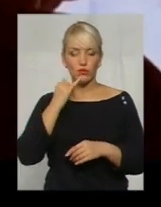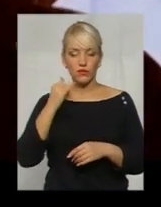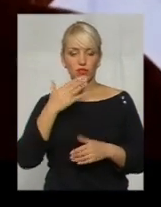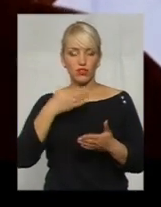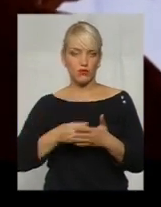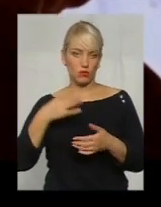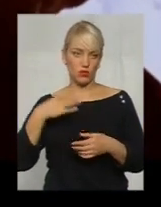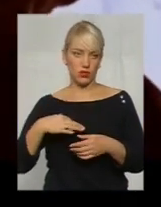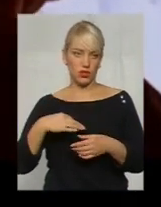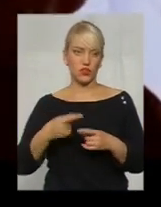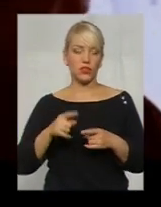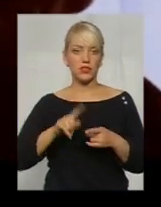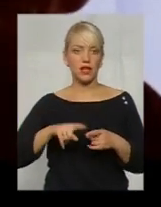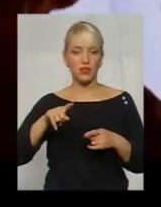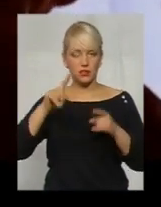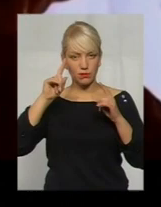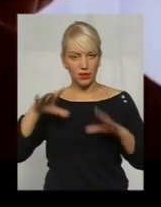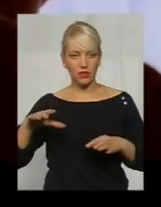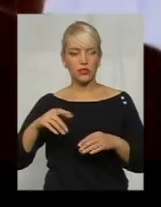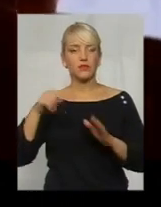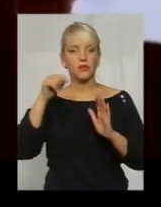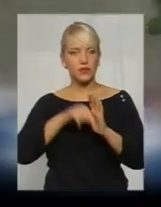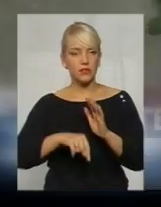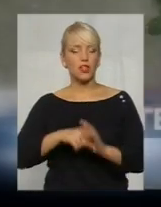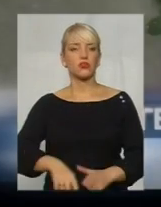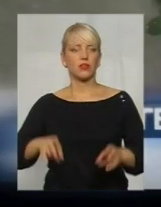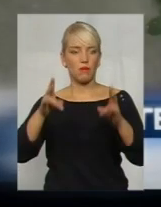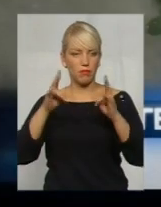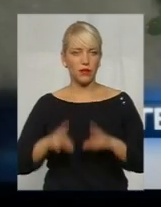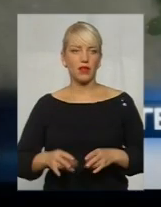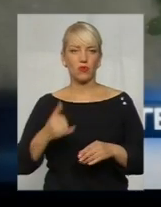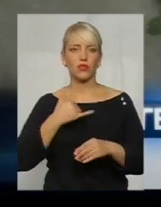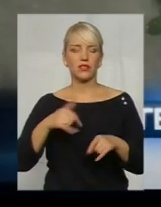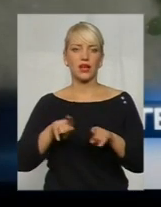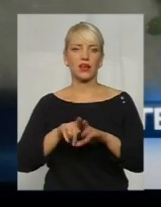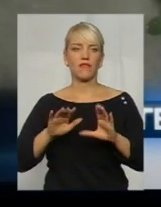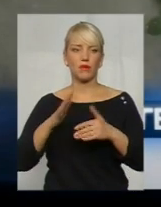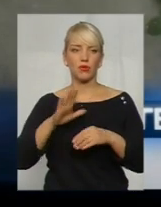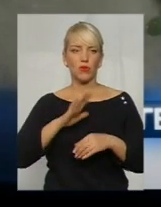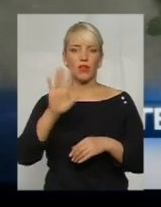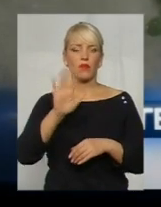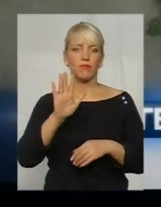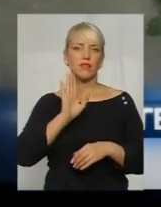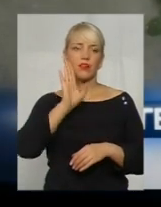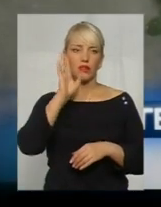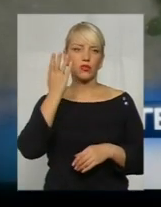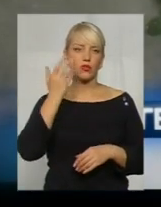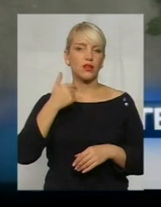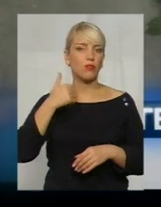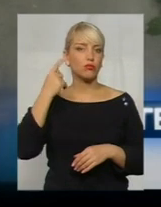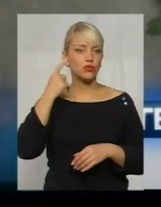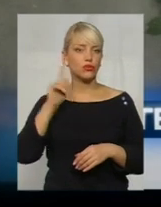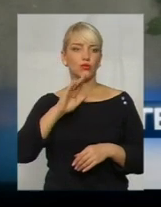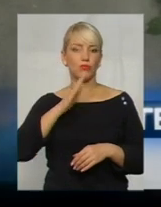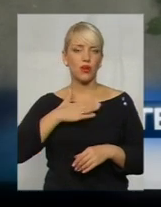це остаточно їх спантиличило. Значить, біда. В нас такий випадок стався о п'ятій ранку, коли я почула, що